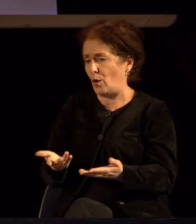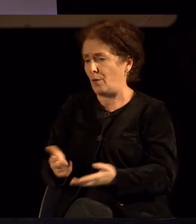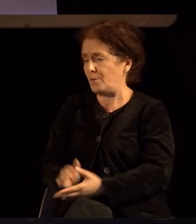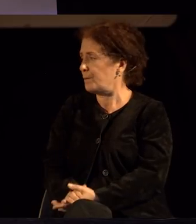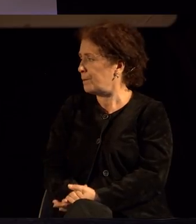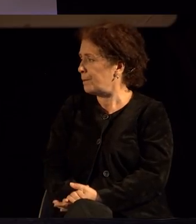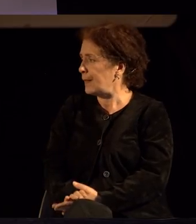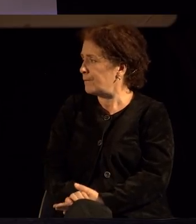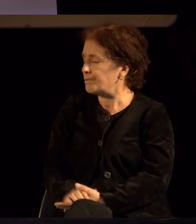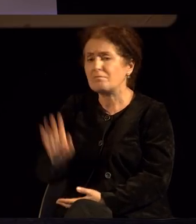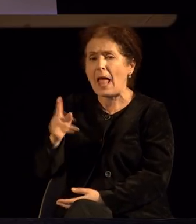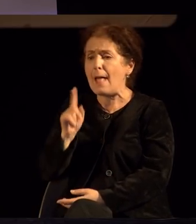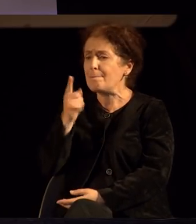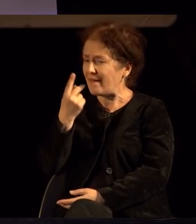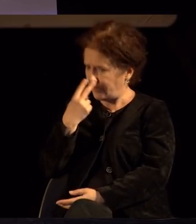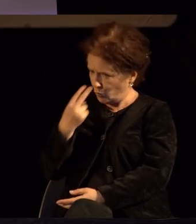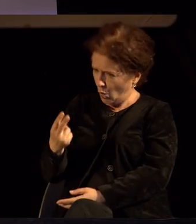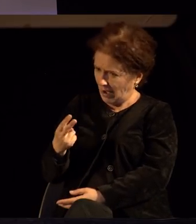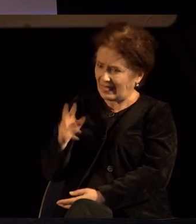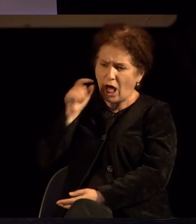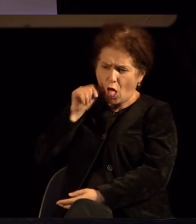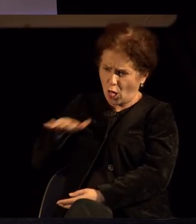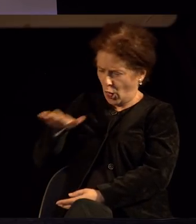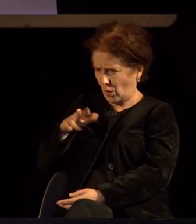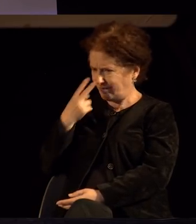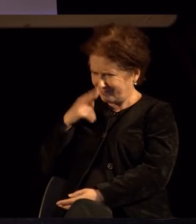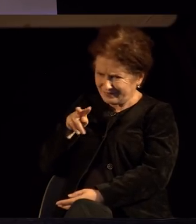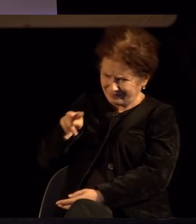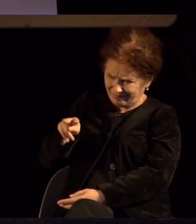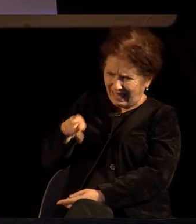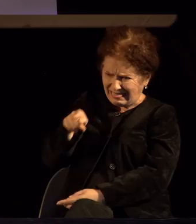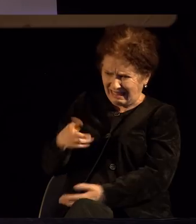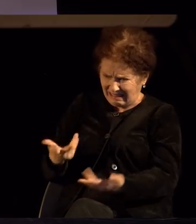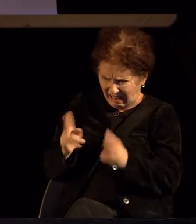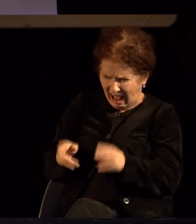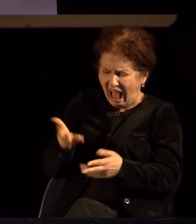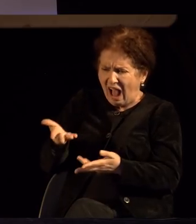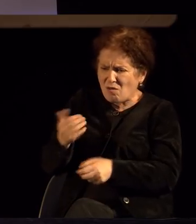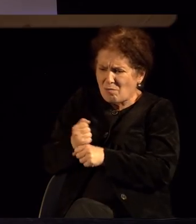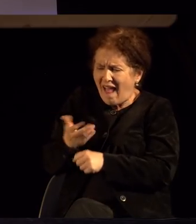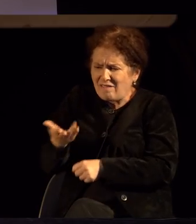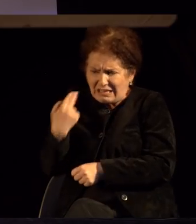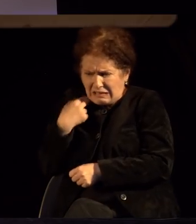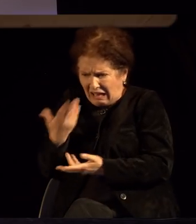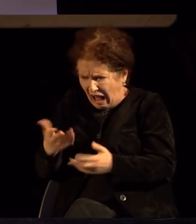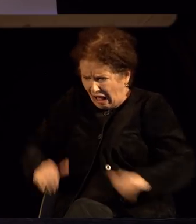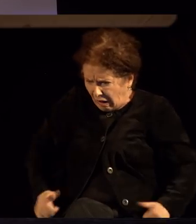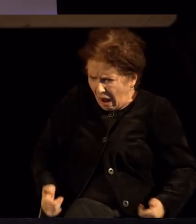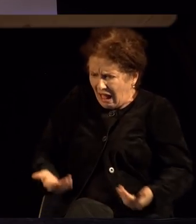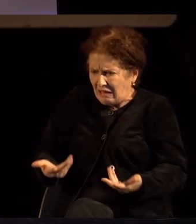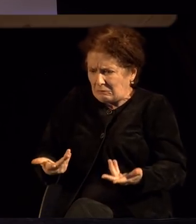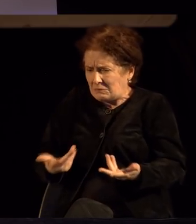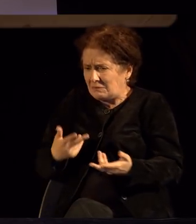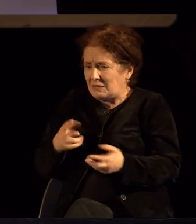И ако, на прв поглед на логето им се чини, па сега ти како тоа го правиш, па сега како,